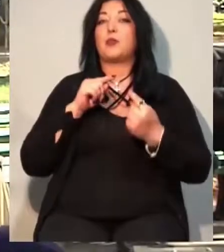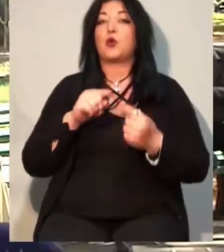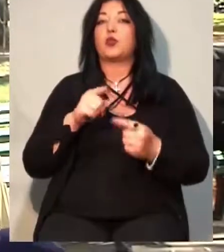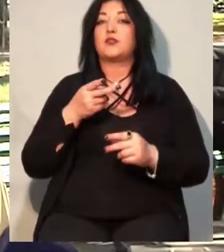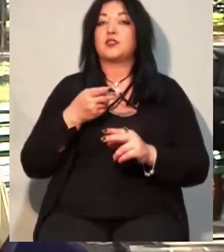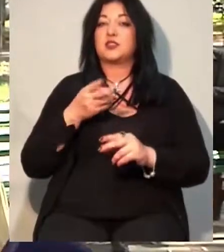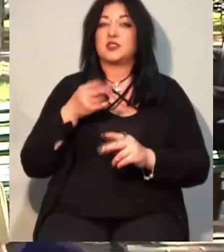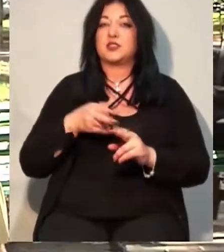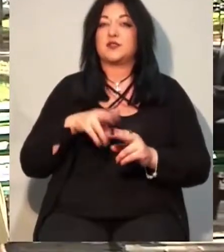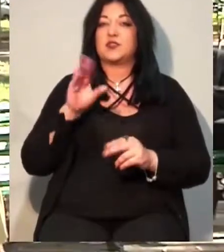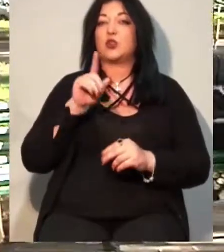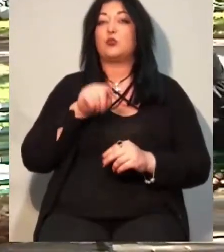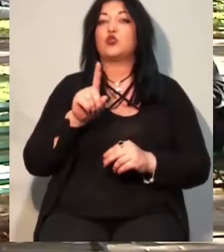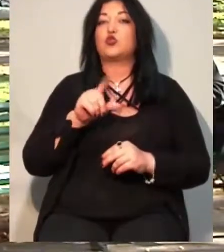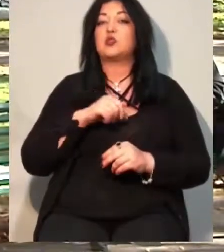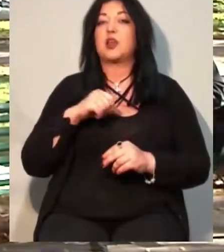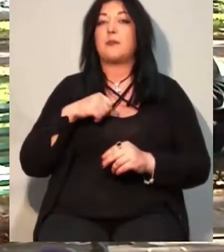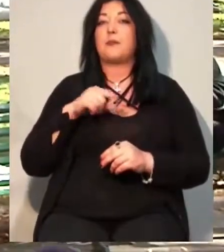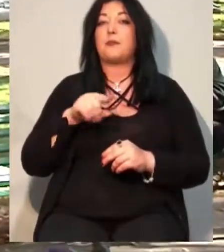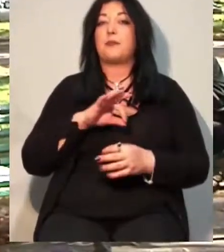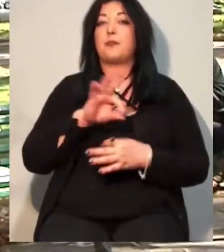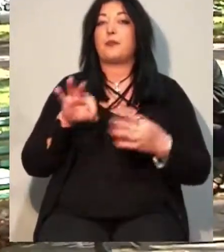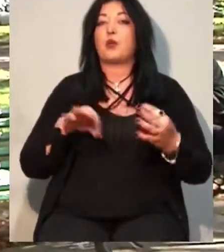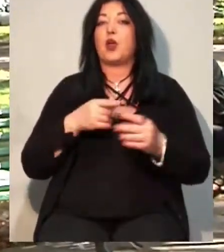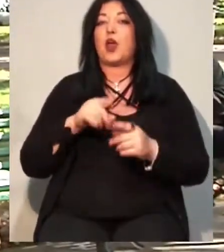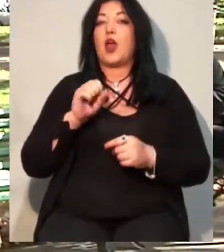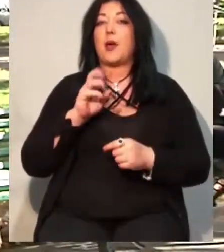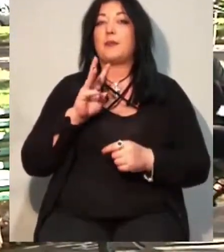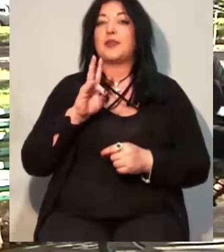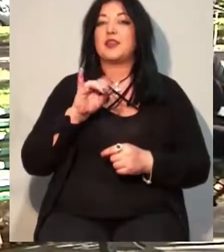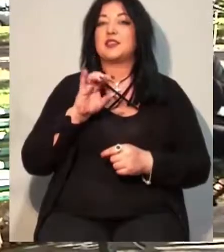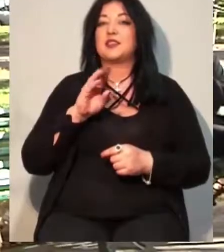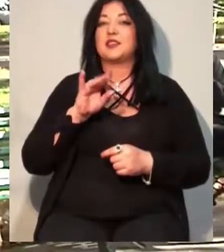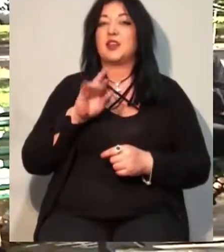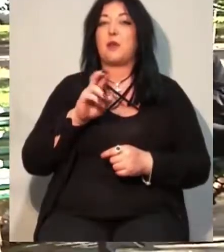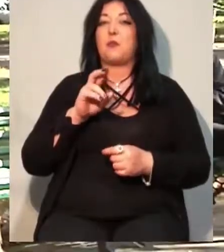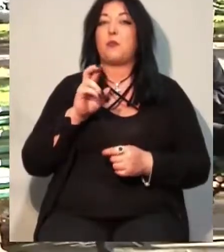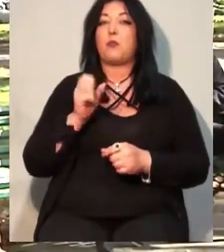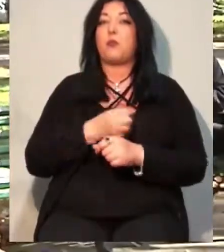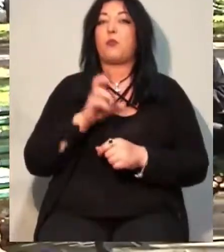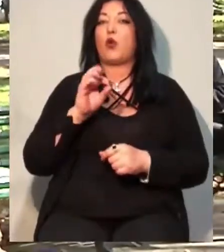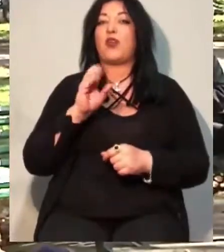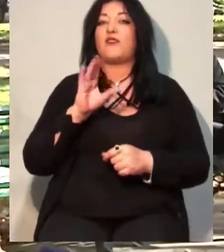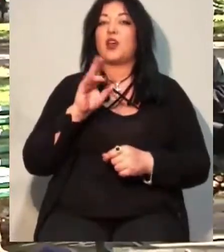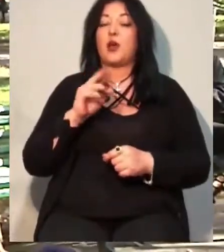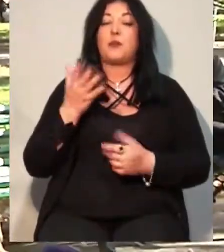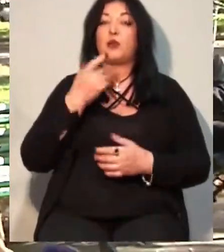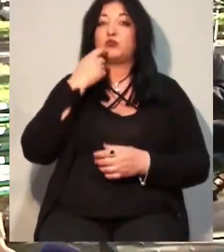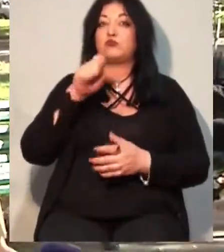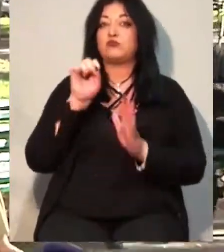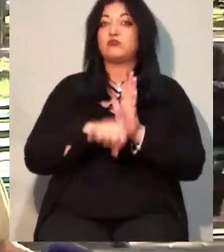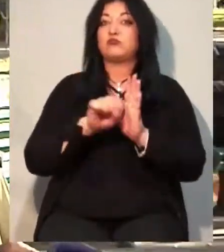насамперед це амністія бойовикам усім, тим людям, які вбивали наших українців на Донбасі.